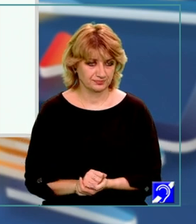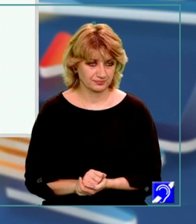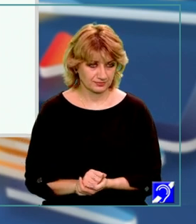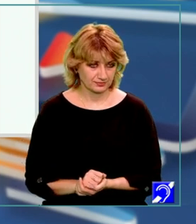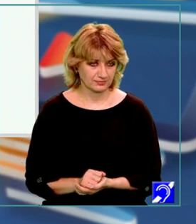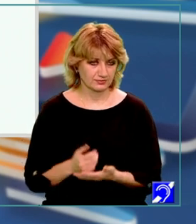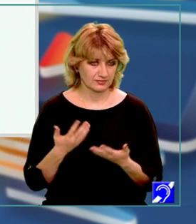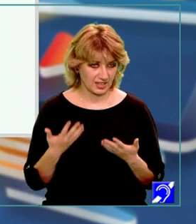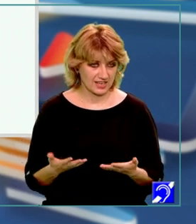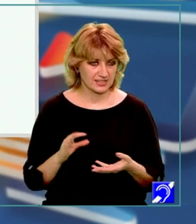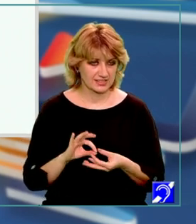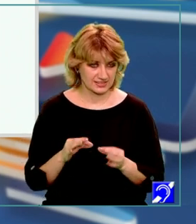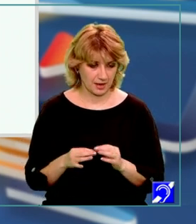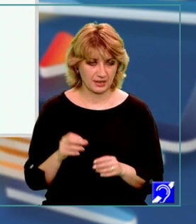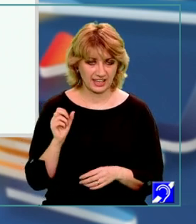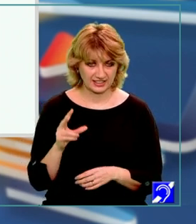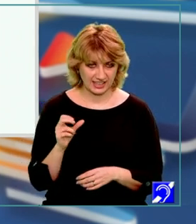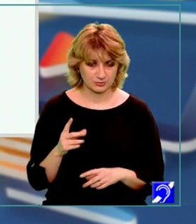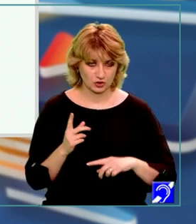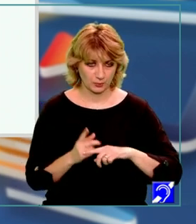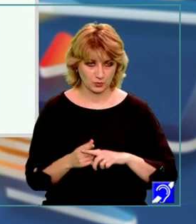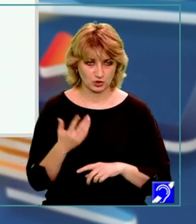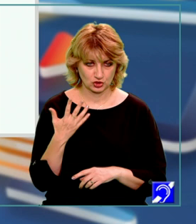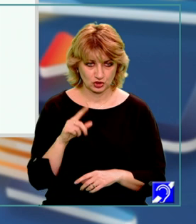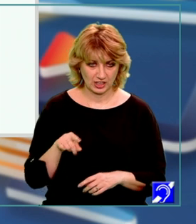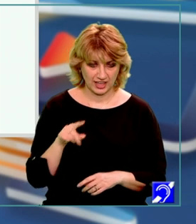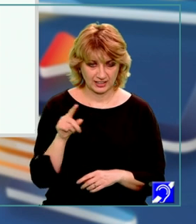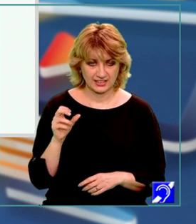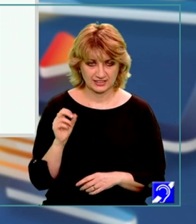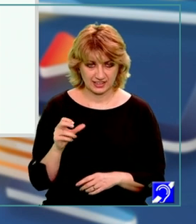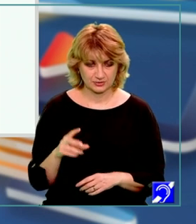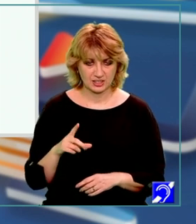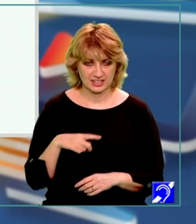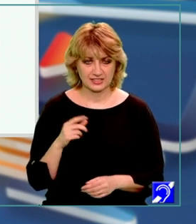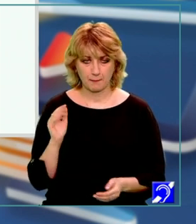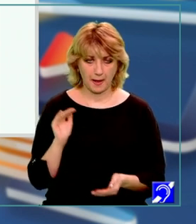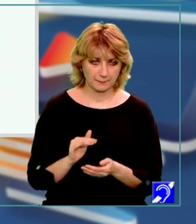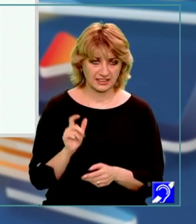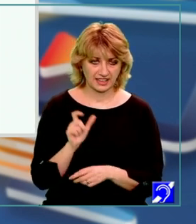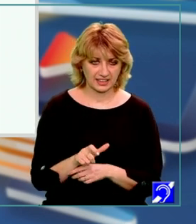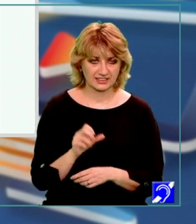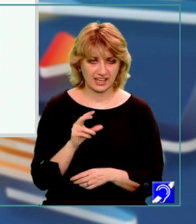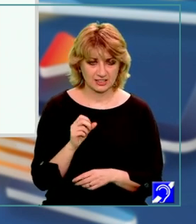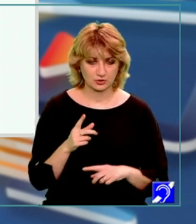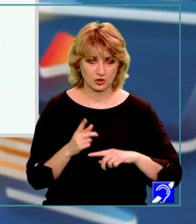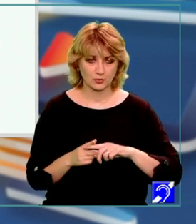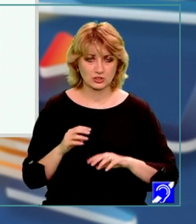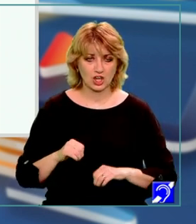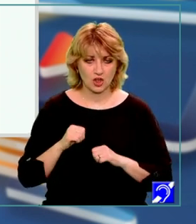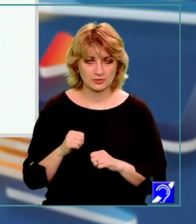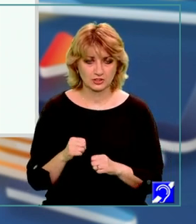asta înseamnă că 13 plus 5 radical din 13 este mai mic decât 13 plus 19